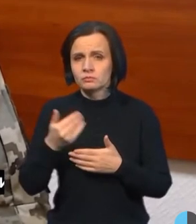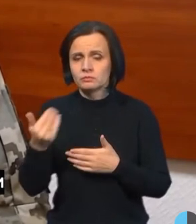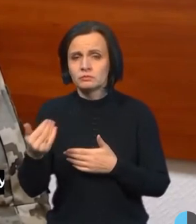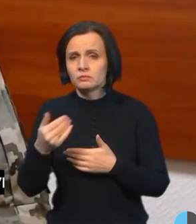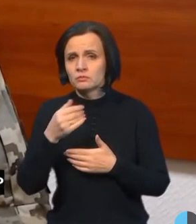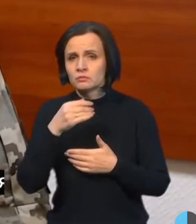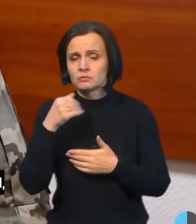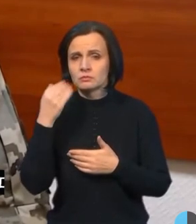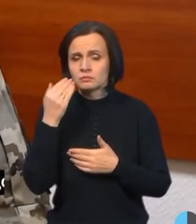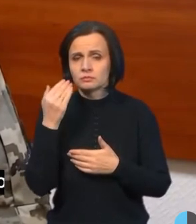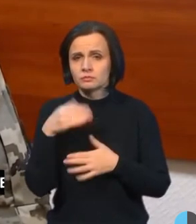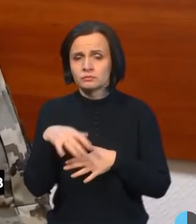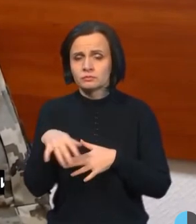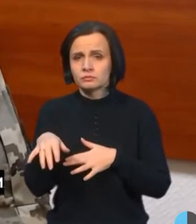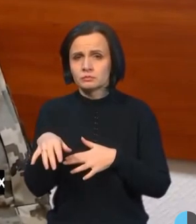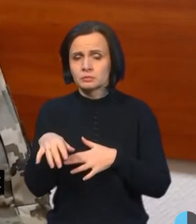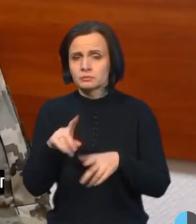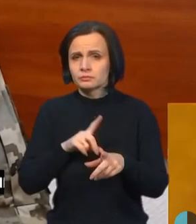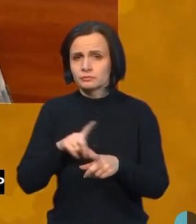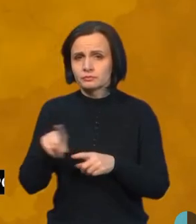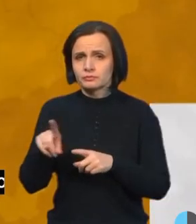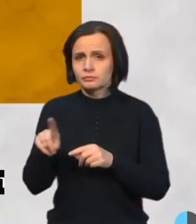рух практично відсутній.